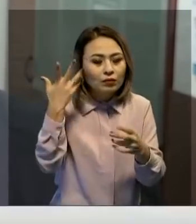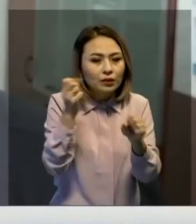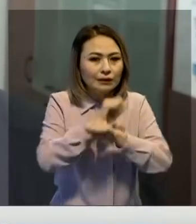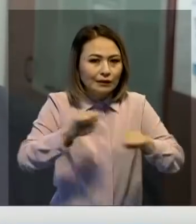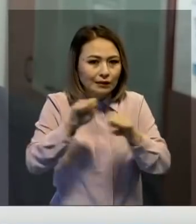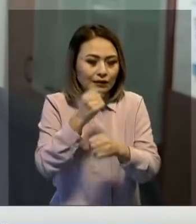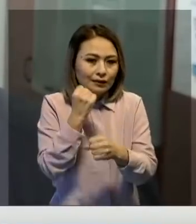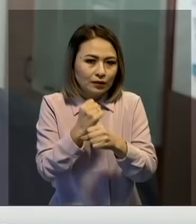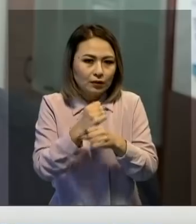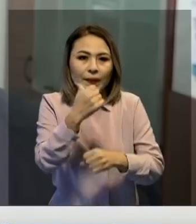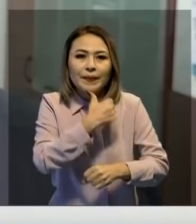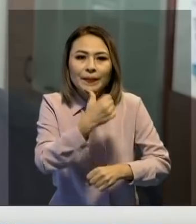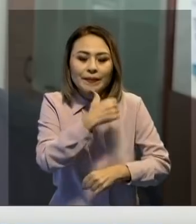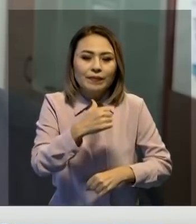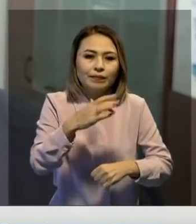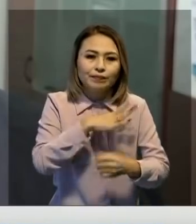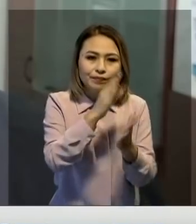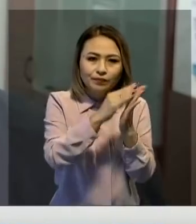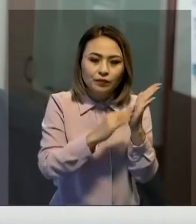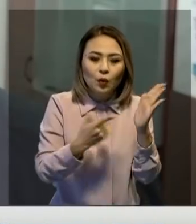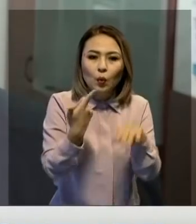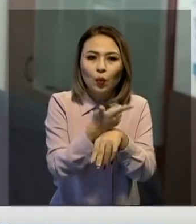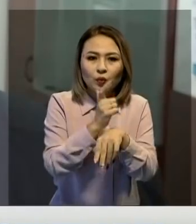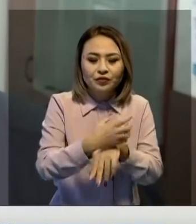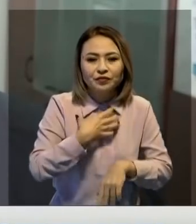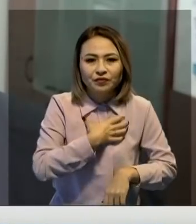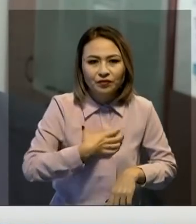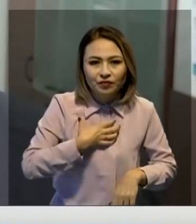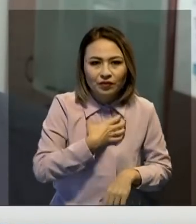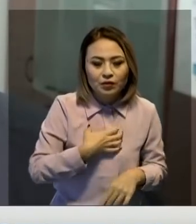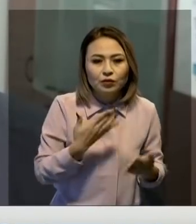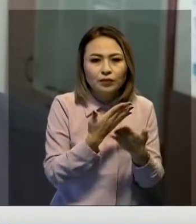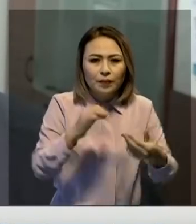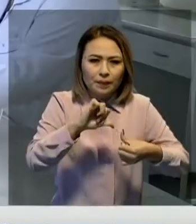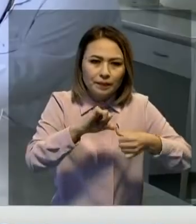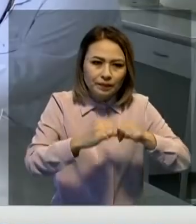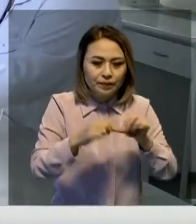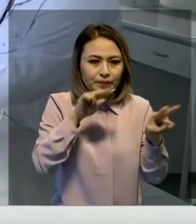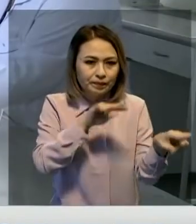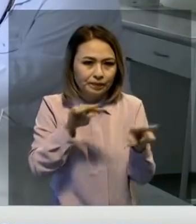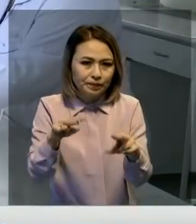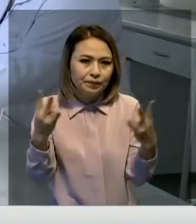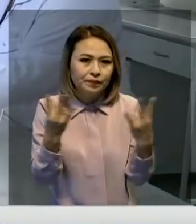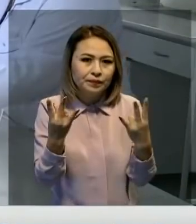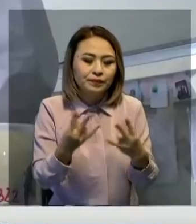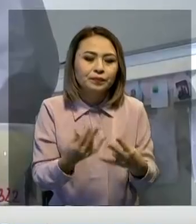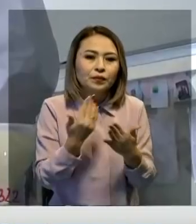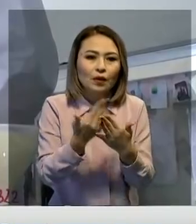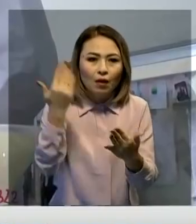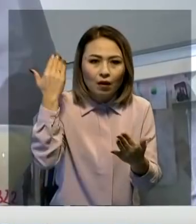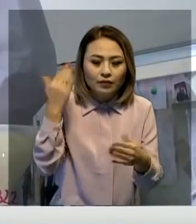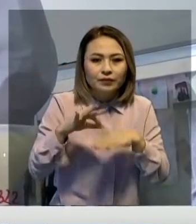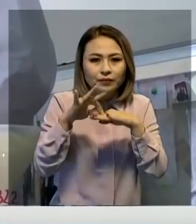жасалған орындарда сына қаландарын құруда маңызды қорта айтсақ, бұл жерде үнемі бақылау болуы қажет. Алда